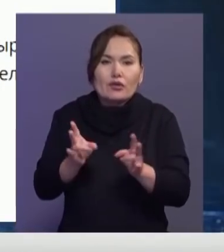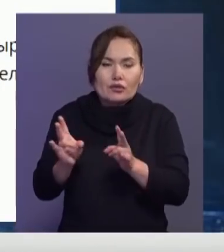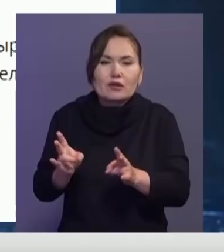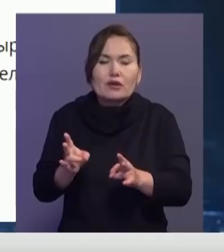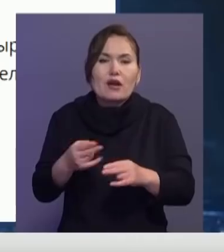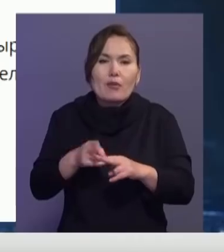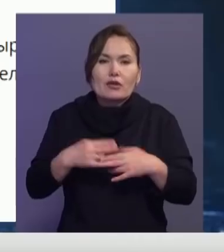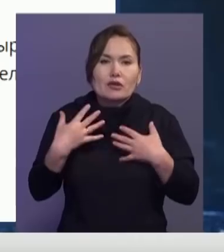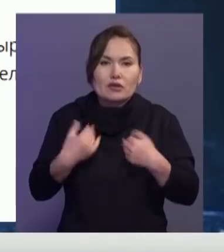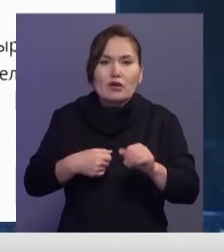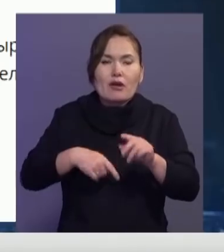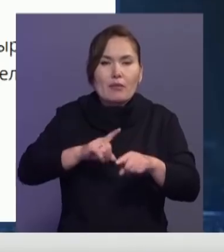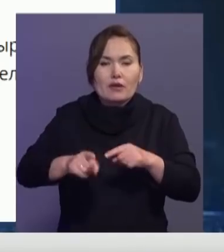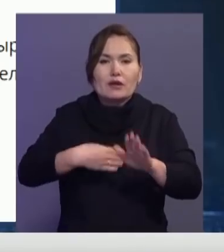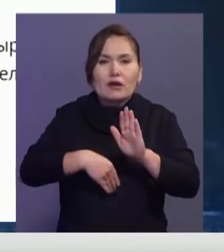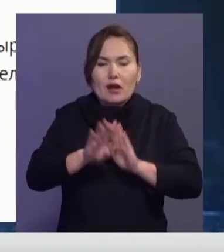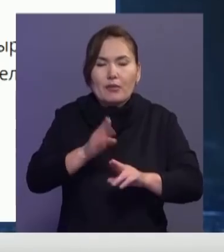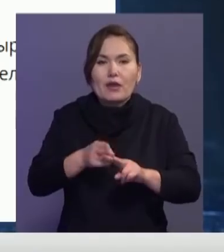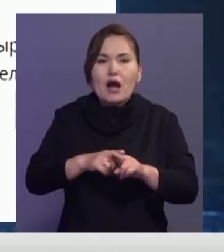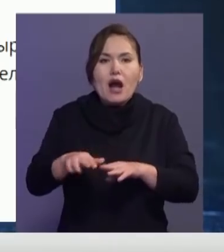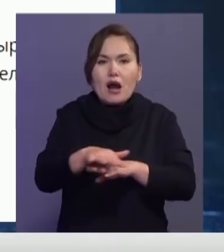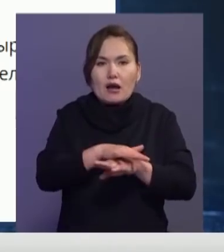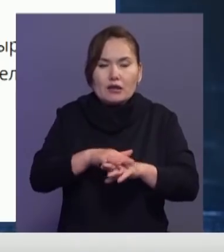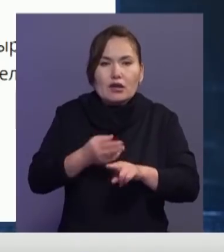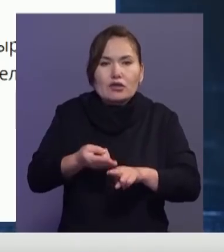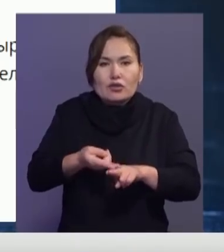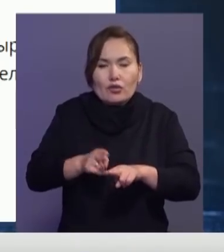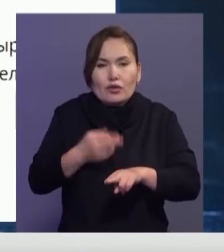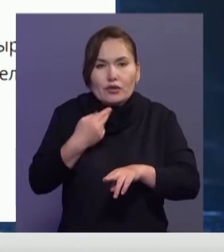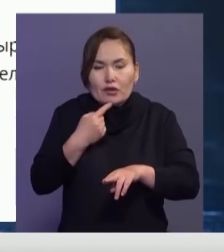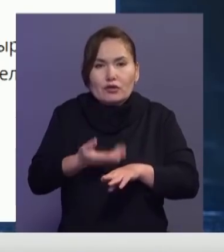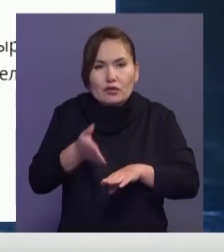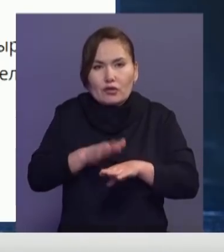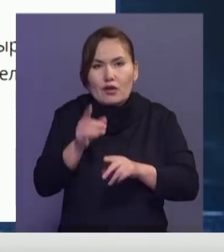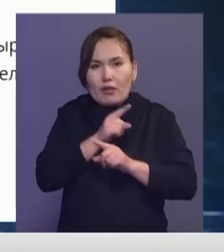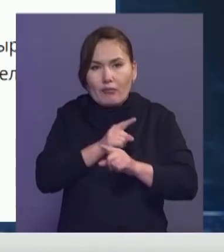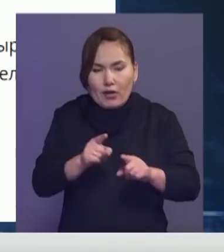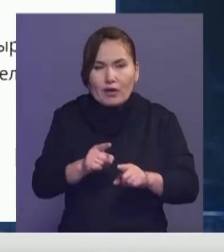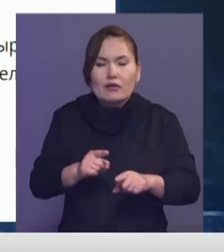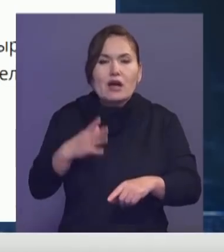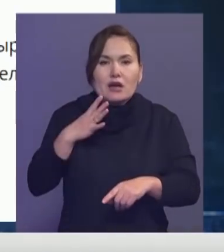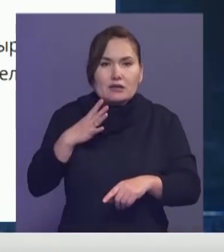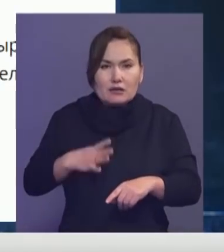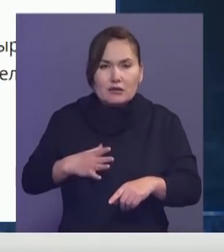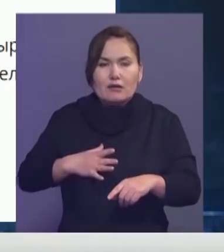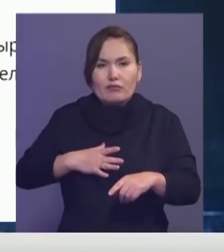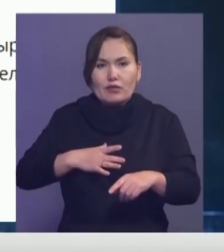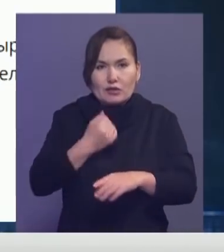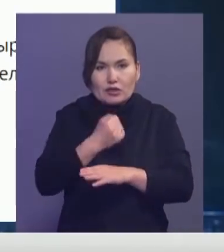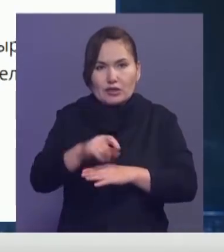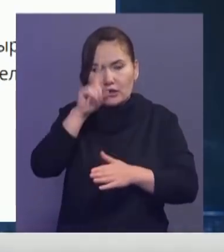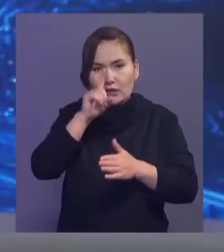тілектестігімді білдіре отырып, бауырлас түрік қалқының осы ауыртпалықты сабырмен еңсеретініне сенімді мінделінген жедел қатты.